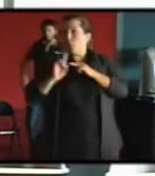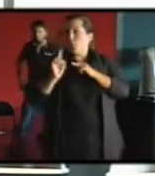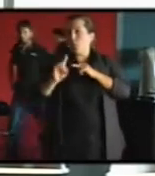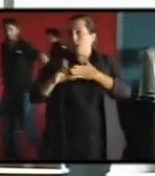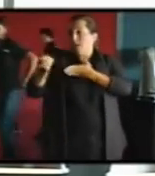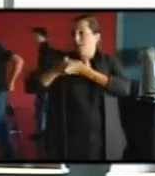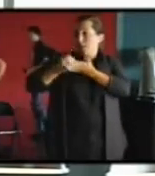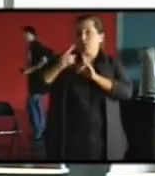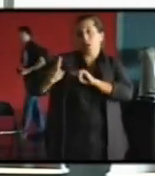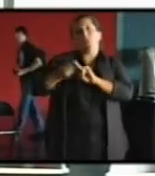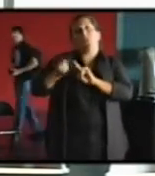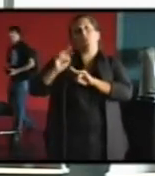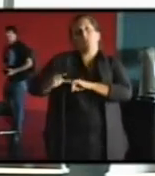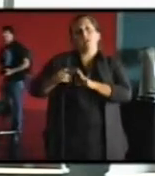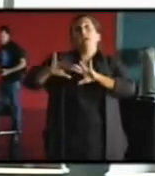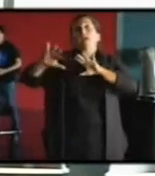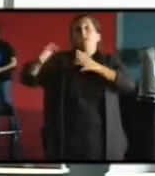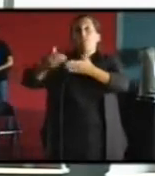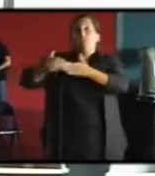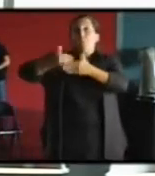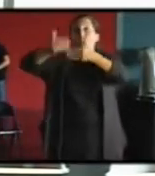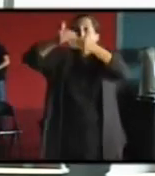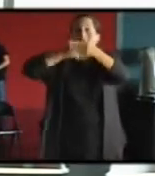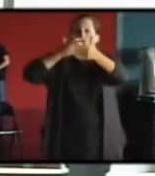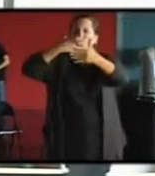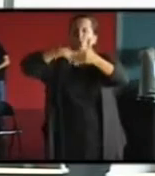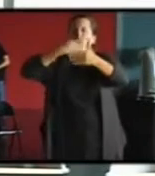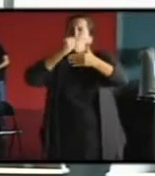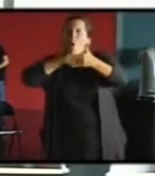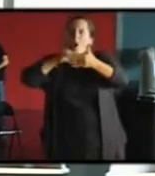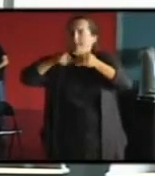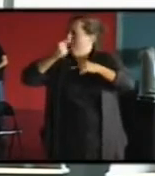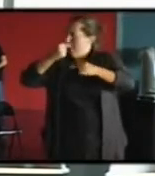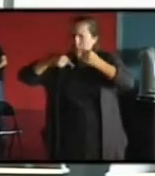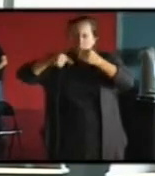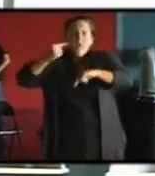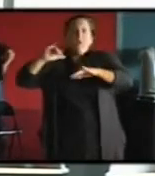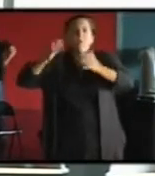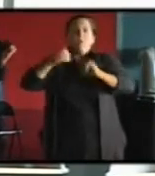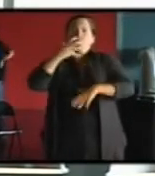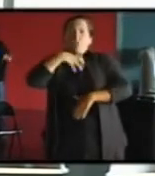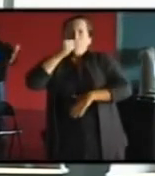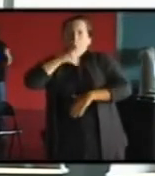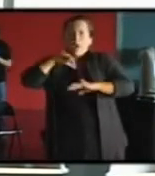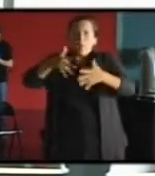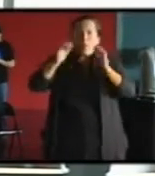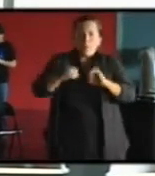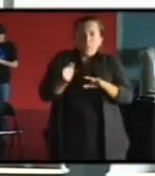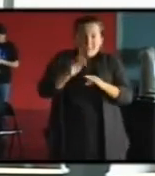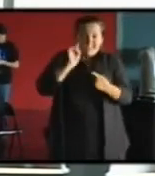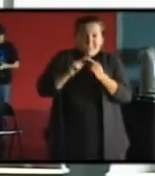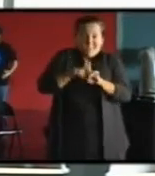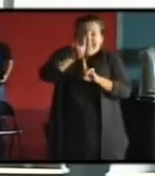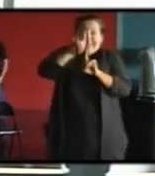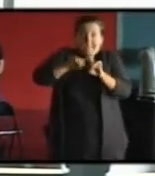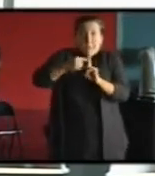donnée qui est très importante qui est comment est-ce que les murs se réchauffent ou se refroidissent. Je vous passe les questions techniques. Et surtout,